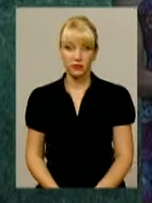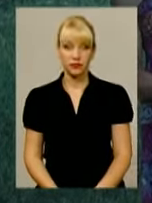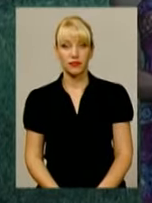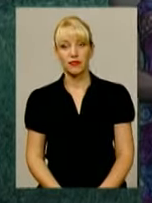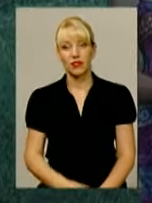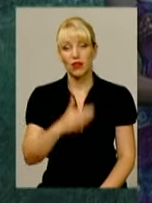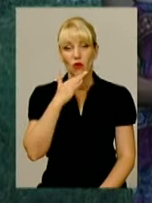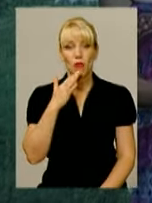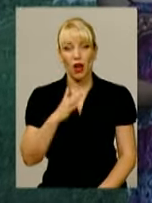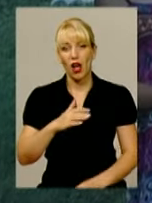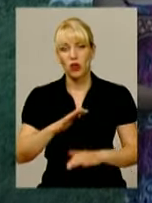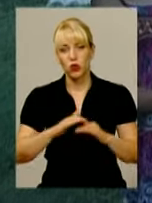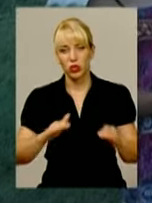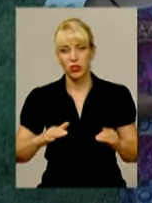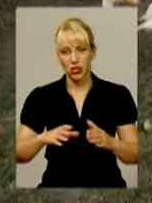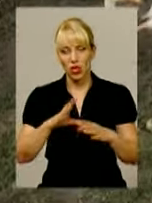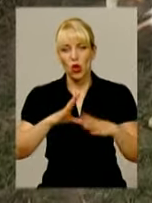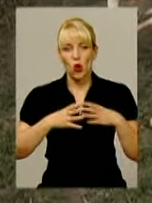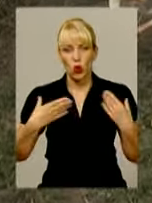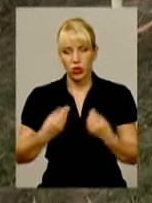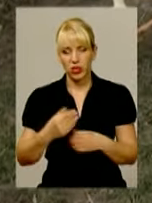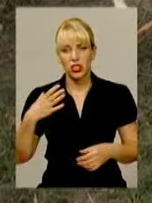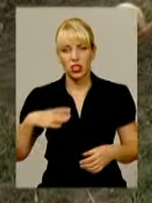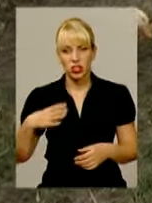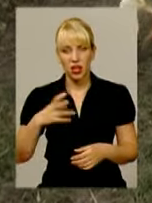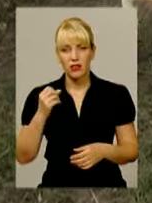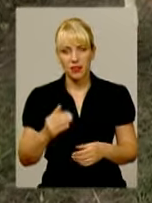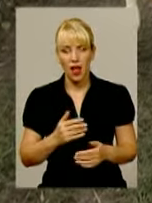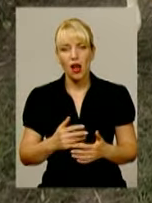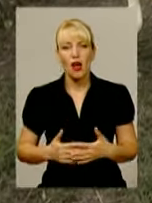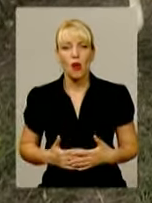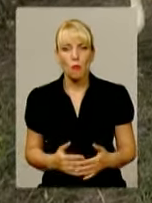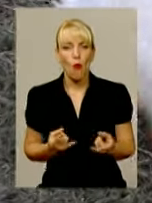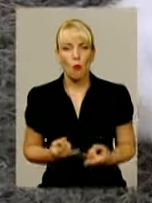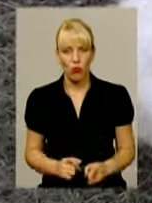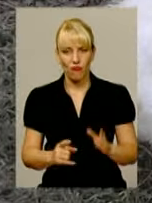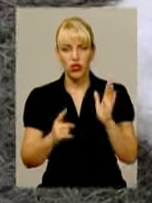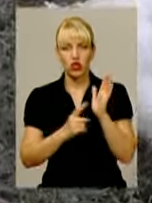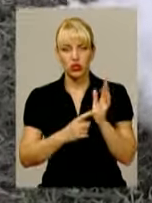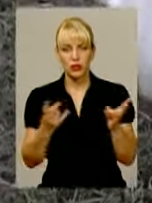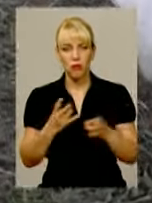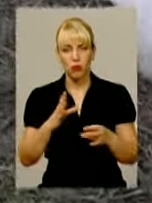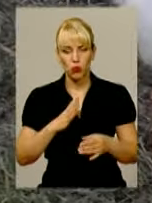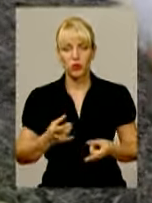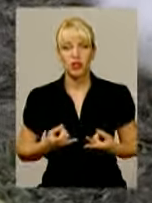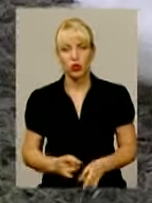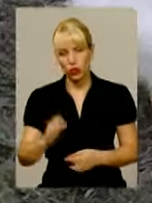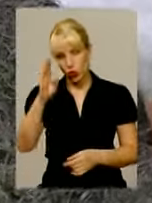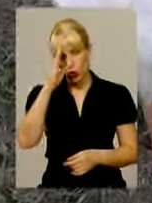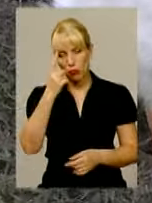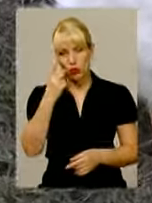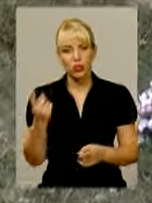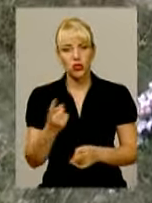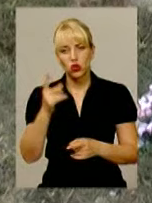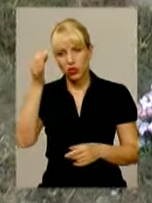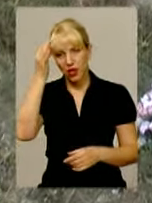У багатодітній родині Яворських з нетерпінням чекали на чергове поповнення. Шостим мав народитися хлопчик. Нині ж єдиний,